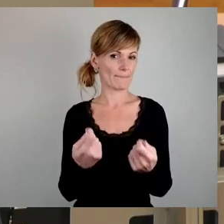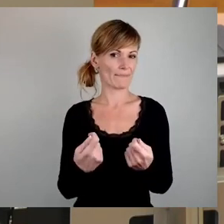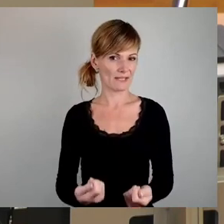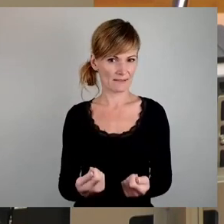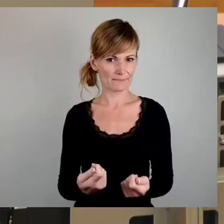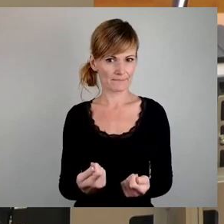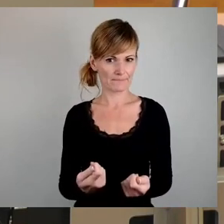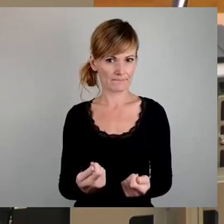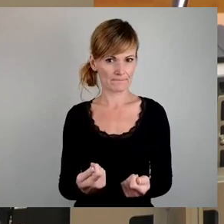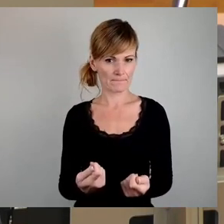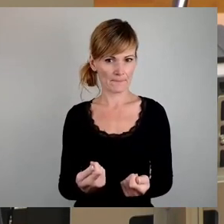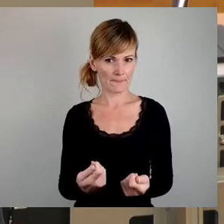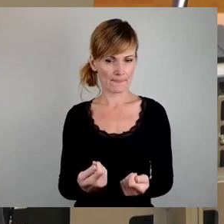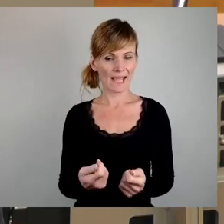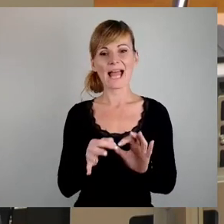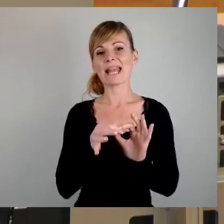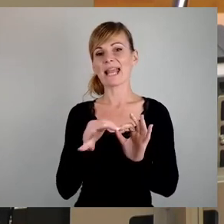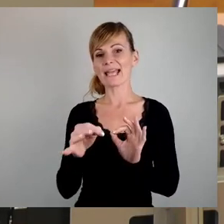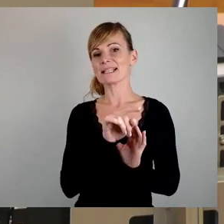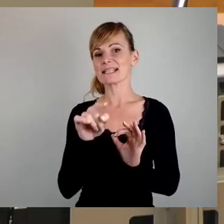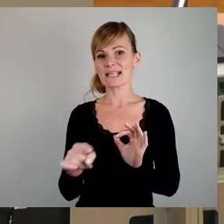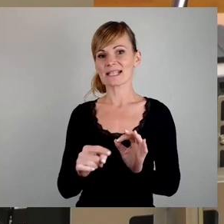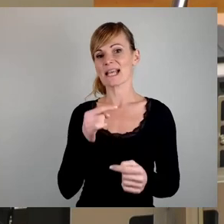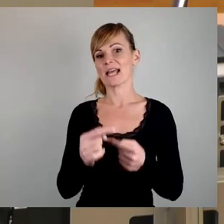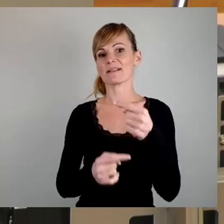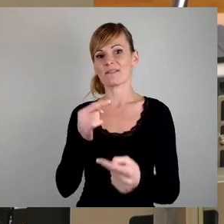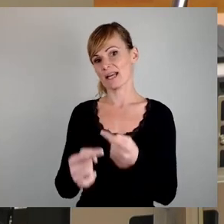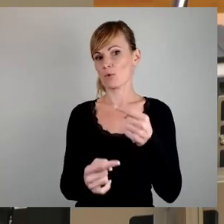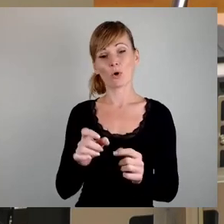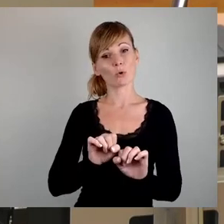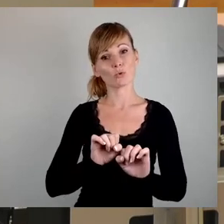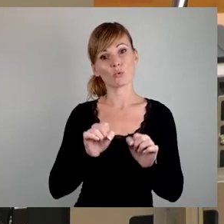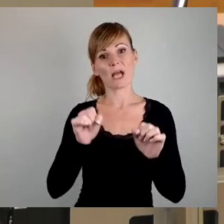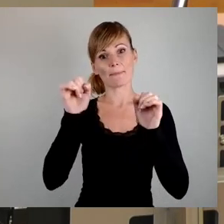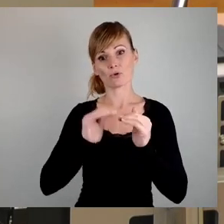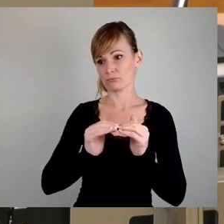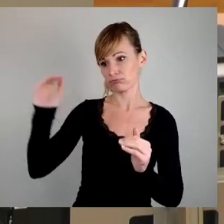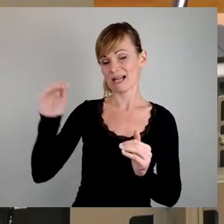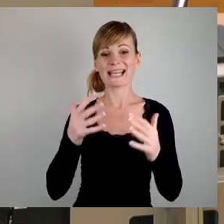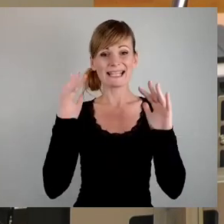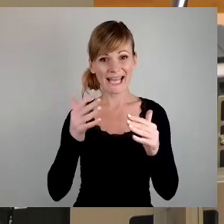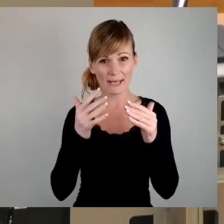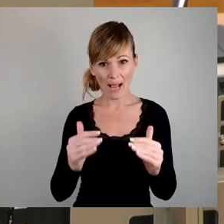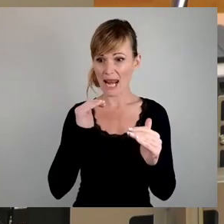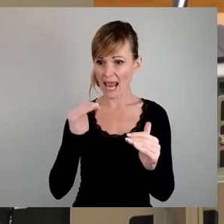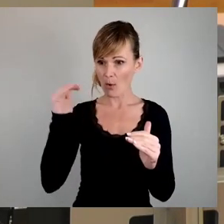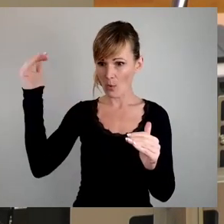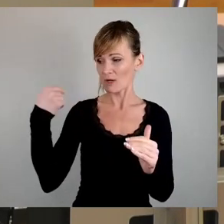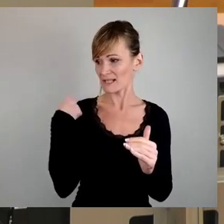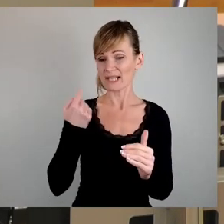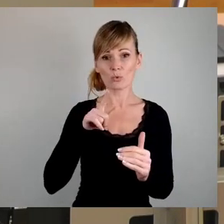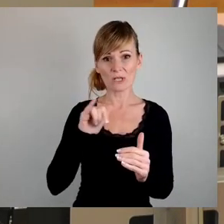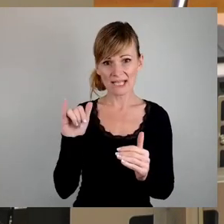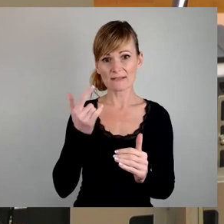Leitzinsentwicklung. Insgesamt zehn Leitzinserhöhungen seit Juli 2022.